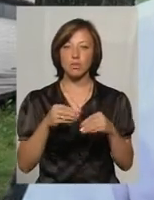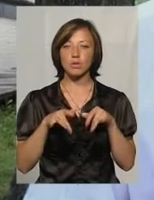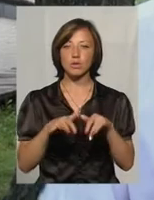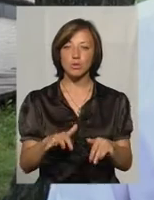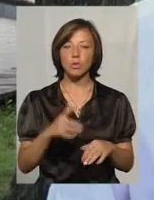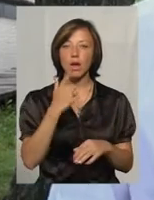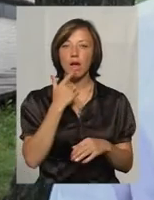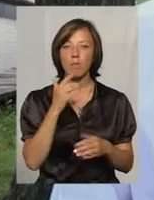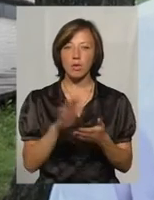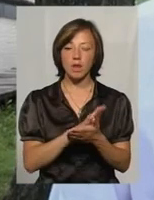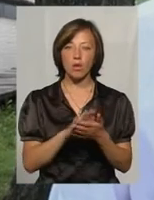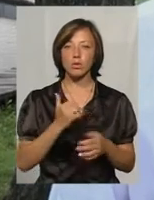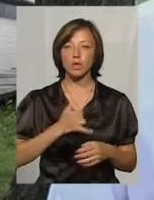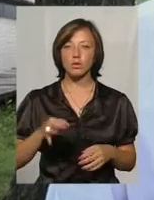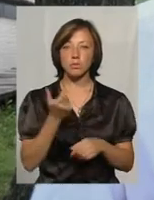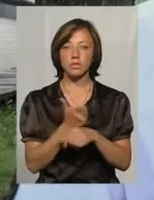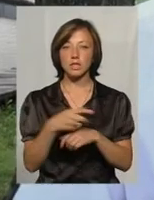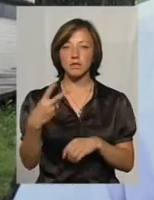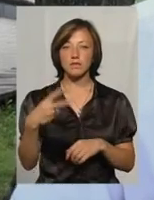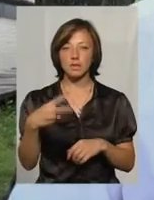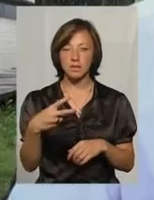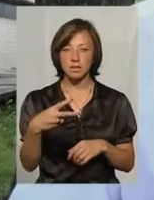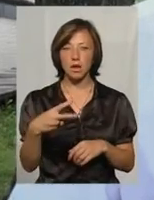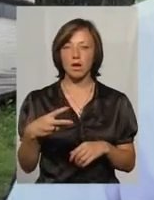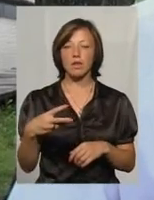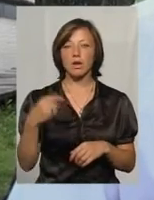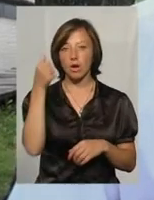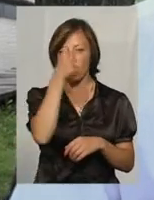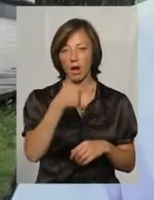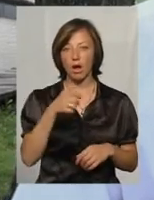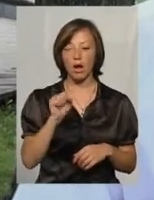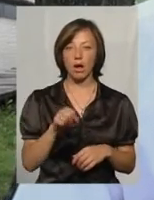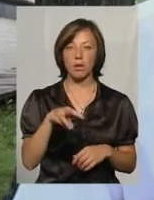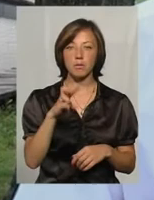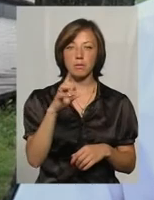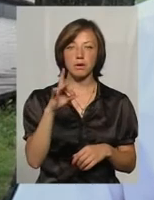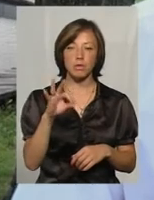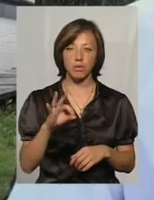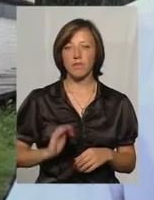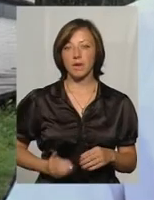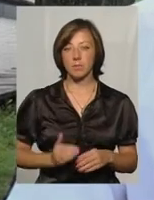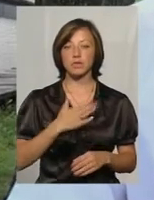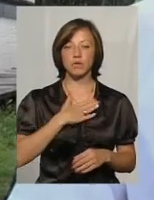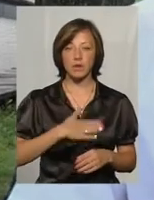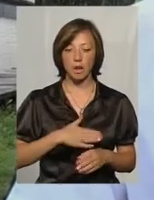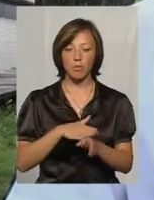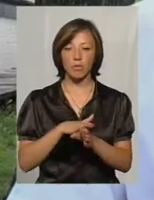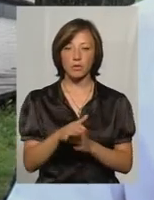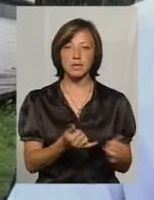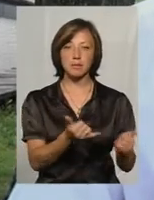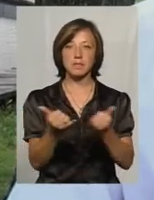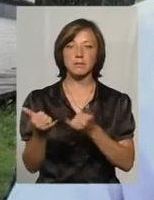нашій області вже більше 20 років фірма «Гамбро», яка задовільняє нас і пацієнтів, тому що повністю